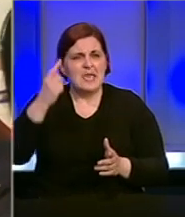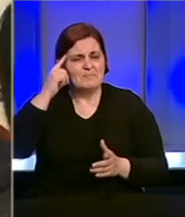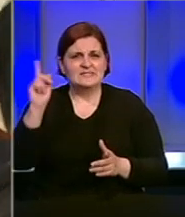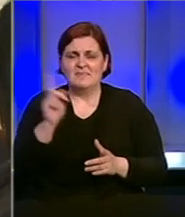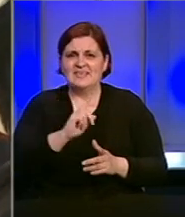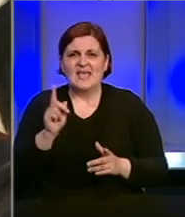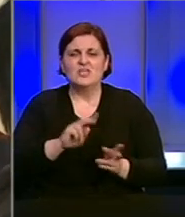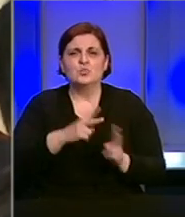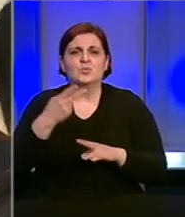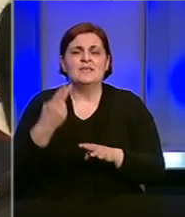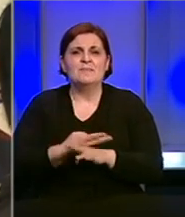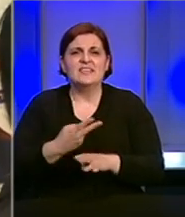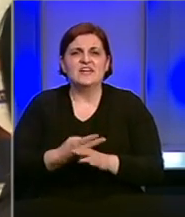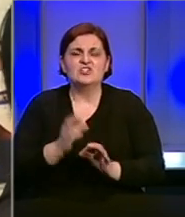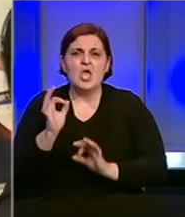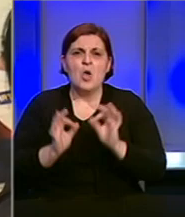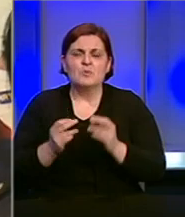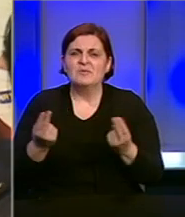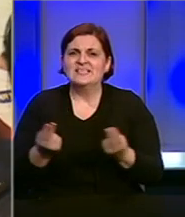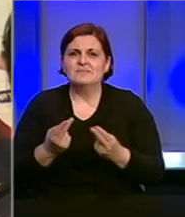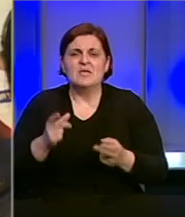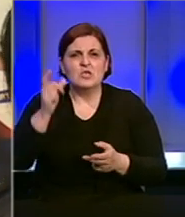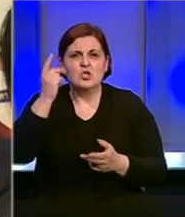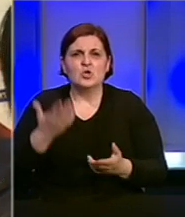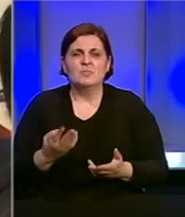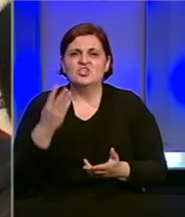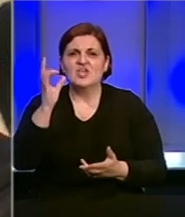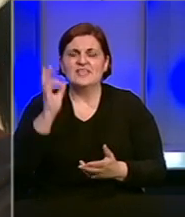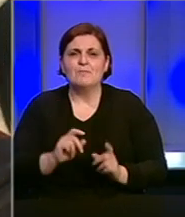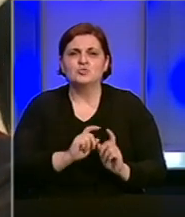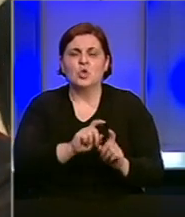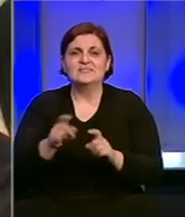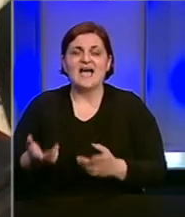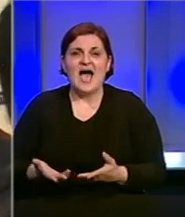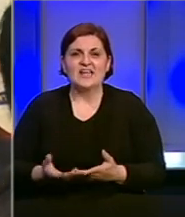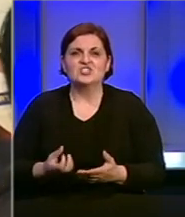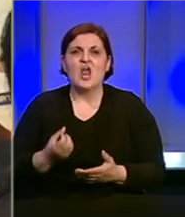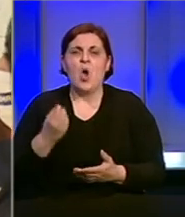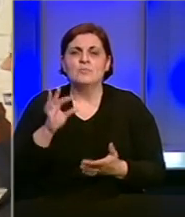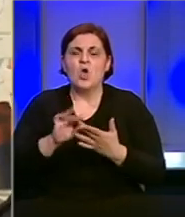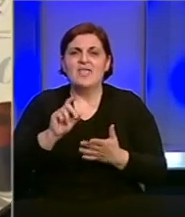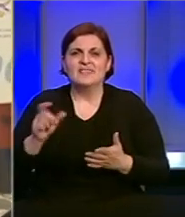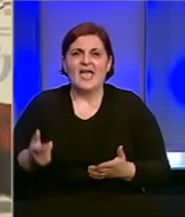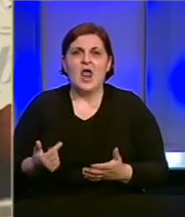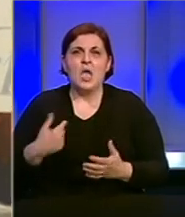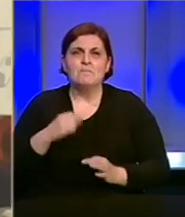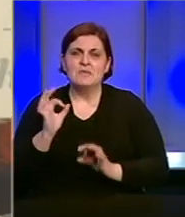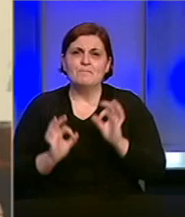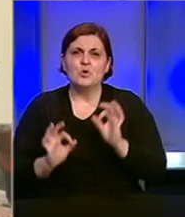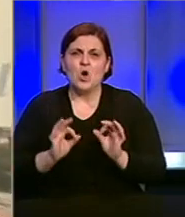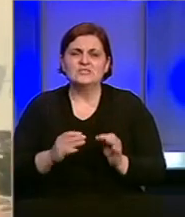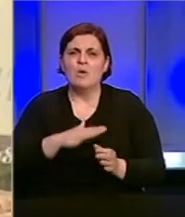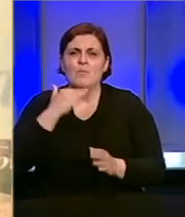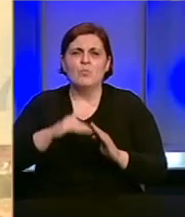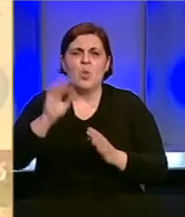kao i u drugim zemljama, procentualno je vrlo slično. Mi smo, uglavnom, imali 4% zdaraženih od broja testiranog, ali kažem, mi procentualno testiramo